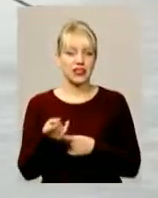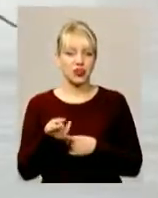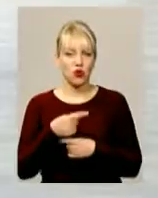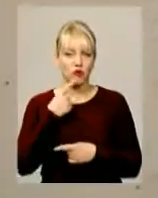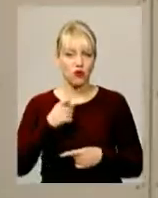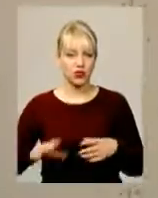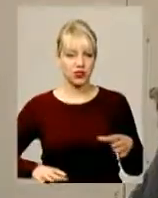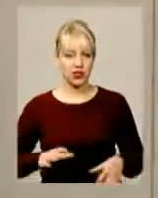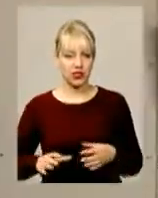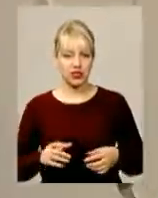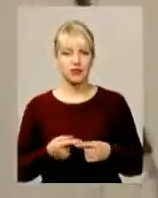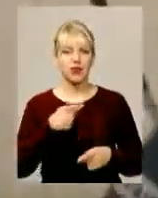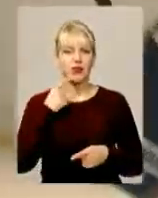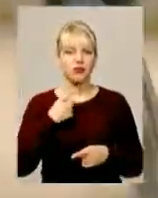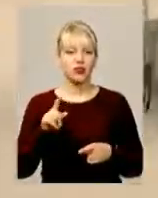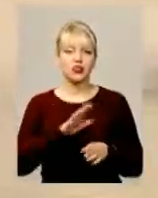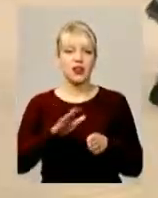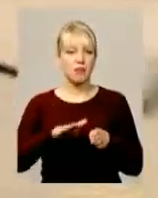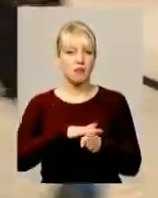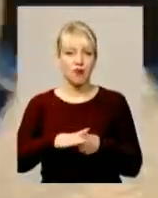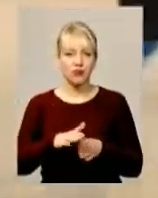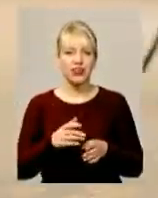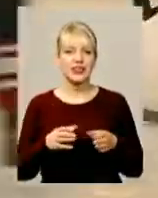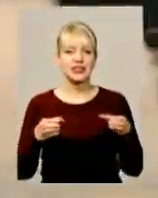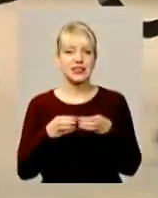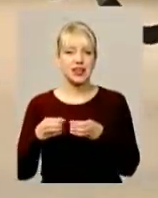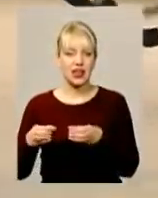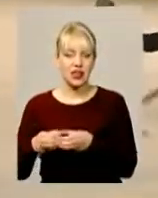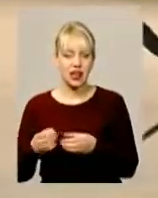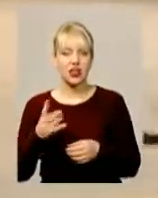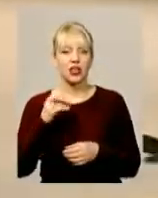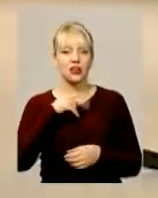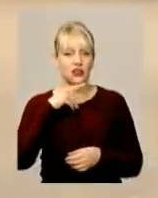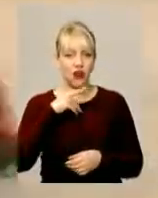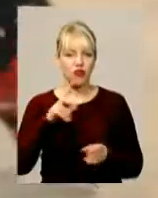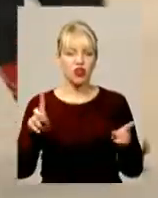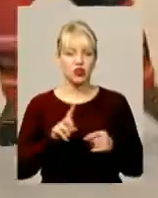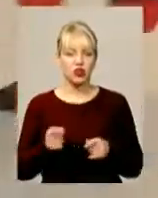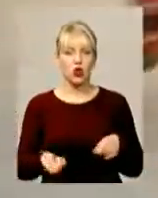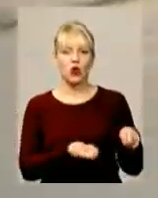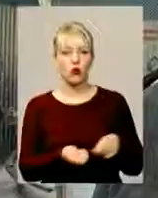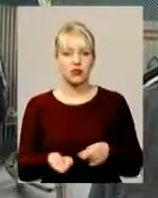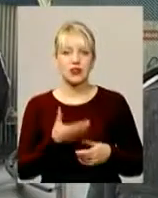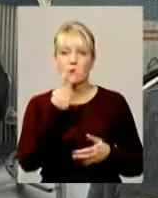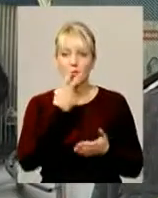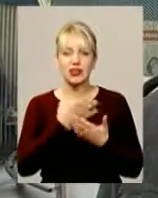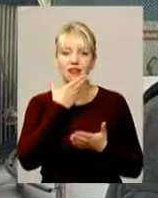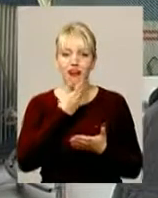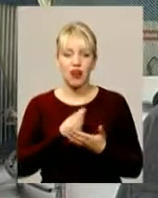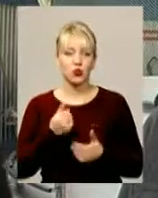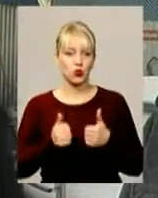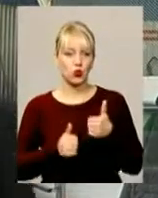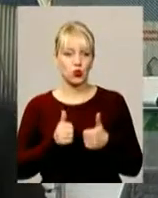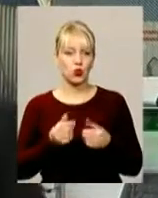Леоній Чило. Усе, каже, через неповний склад своїх підопічних. Попри це, зауважує, фокеїсти показали гарну гру. Виступили трошки